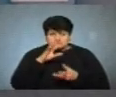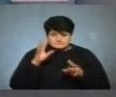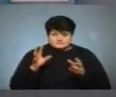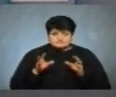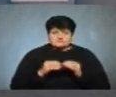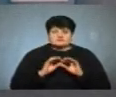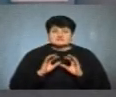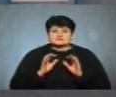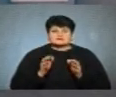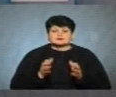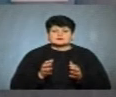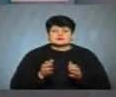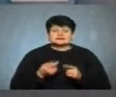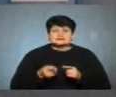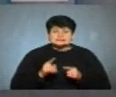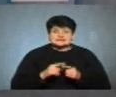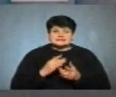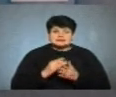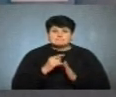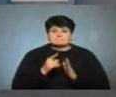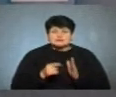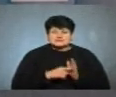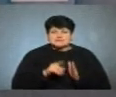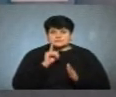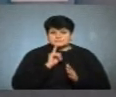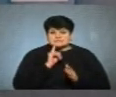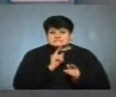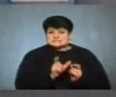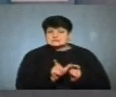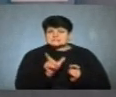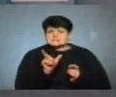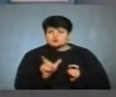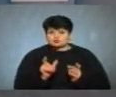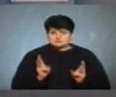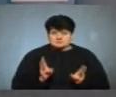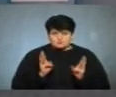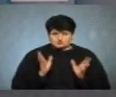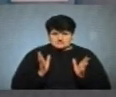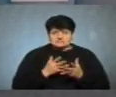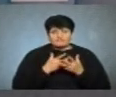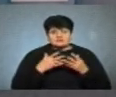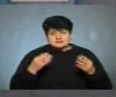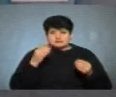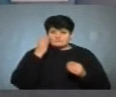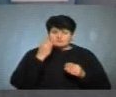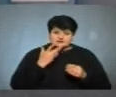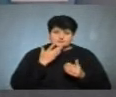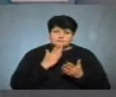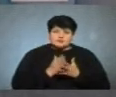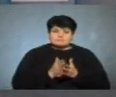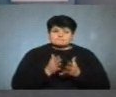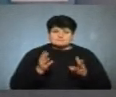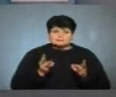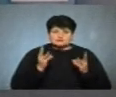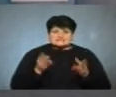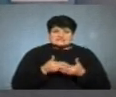думаю, у світі, звичайно, є питання сезонності виникнення тих пожеж. На весні, влітку ми маємо більшу кількість пожеж